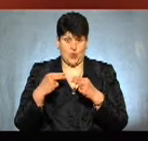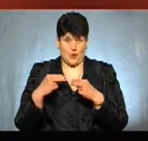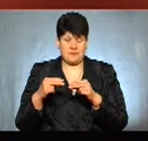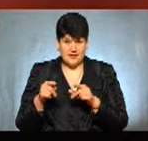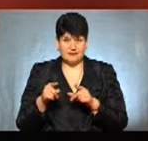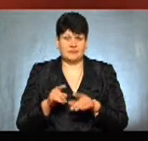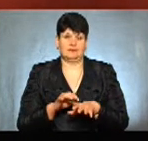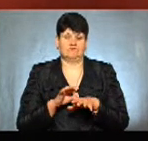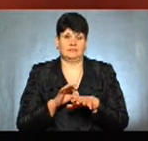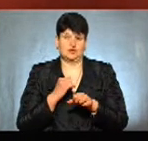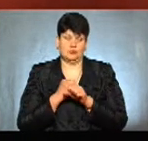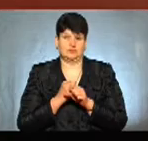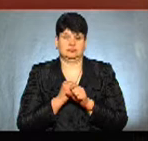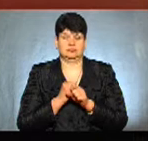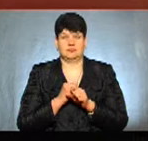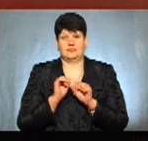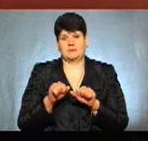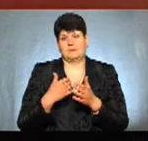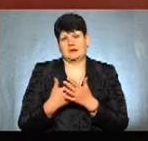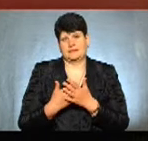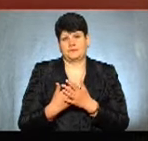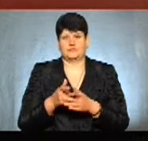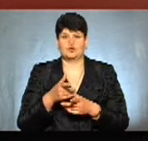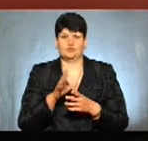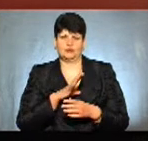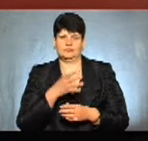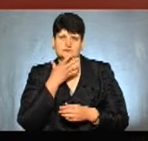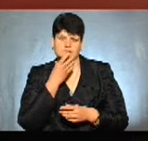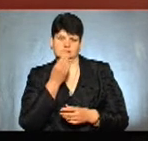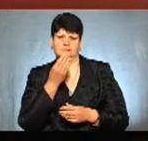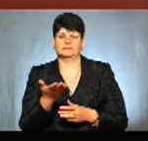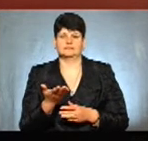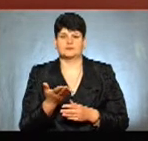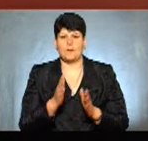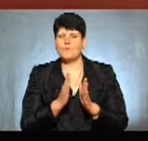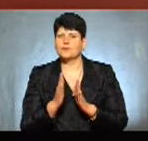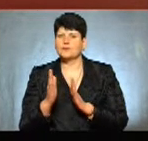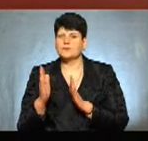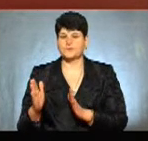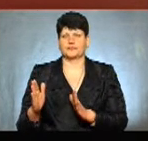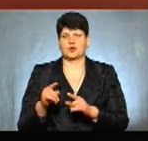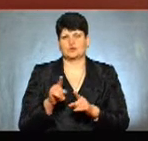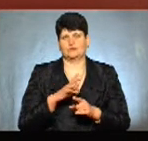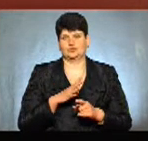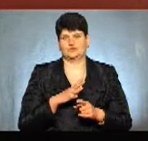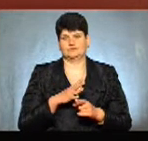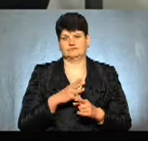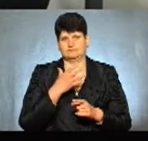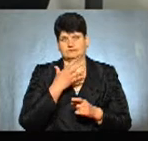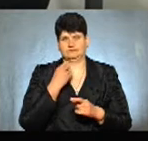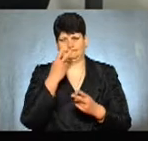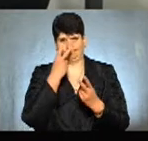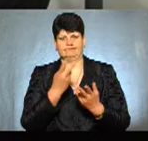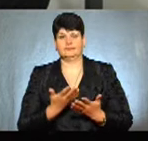приведе їх у відповідність тим зірцям, для того, щоб він був гарний, красивий, впорядкований, щоб мав красивий благоустрій, сам